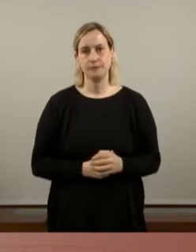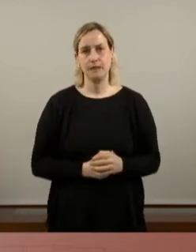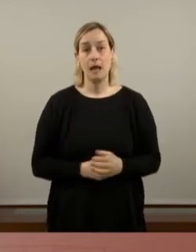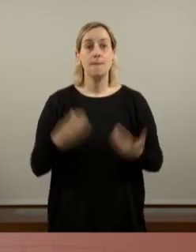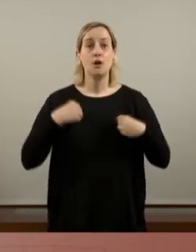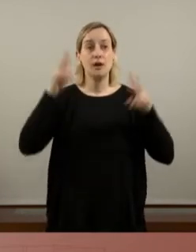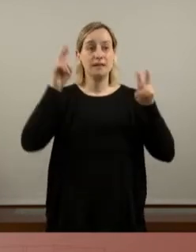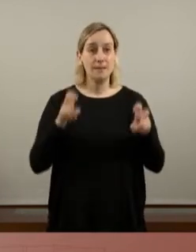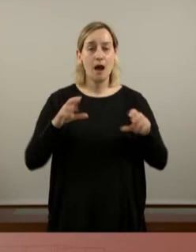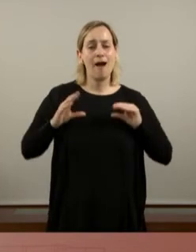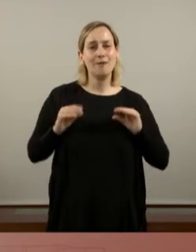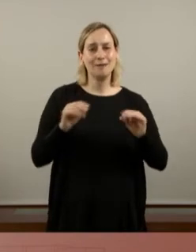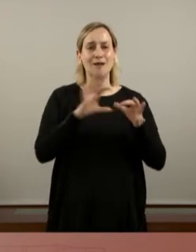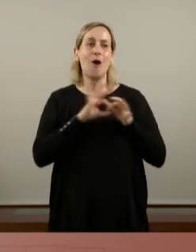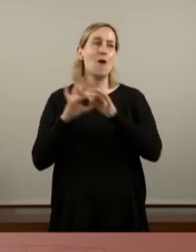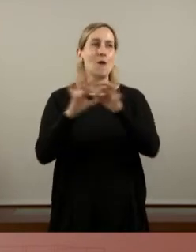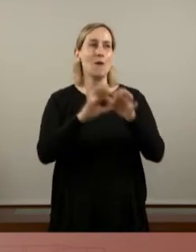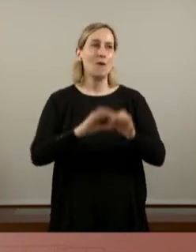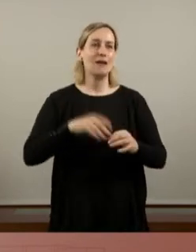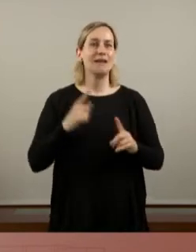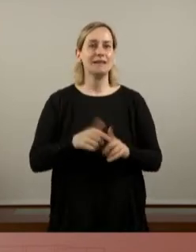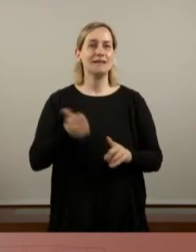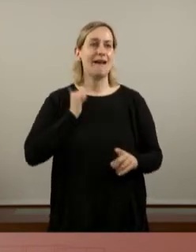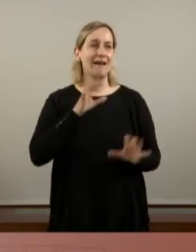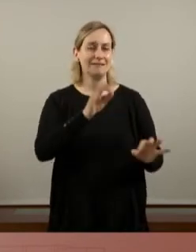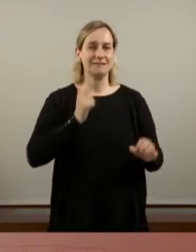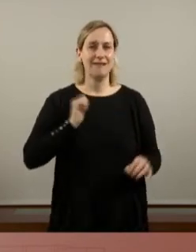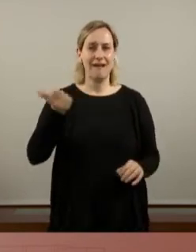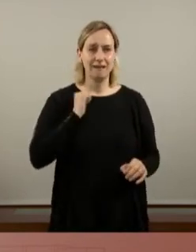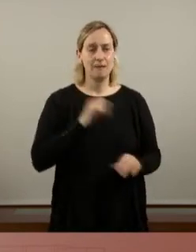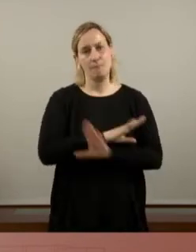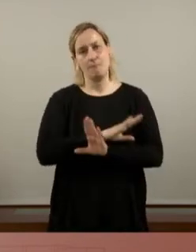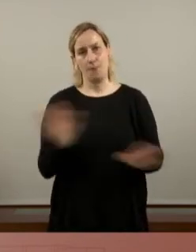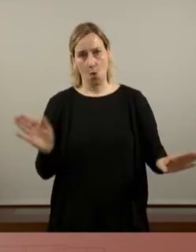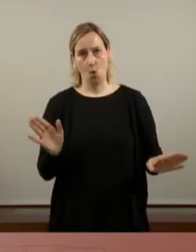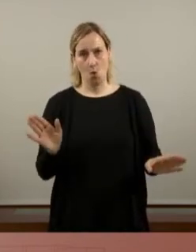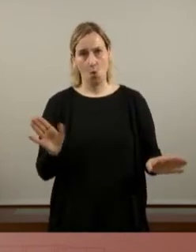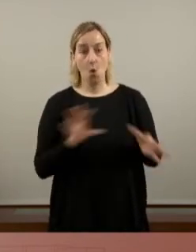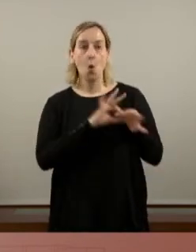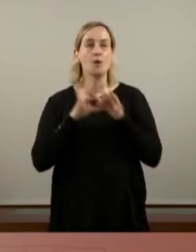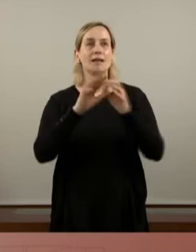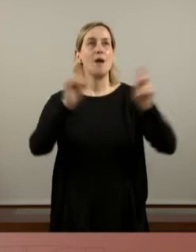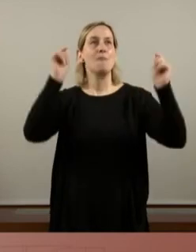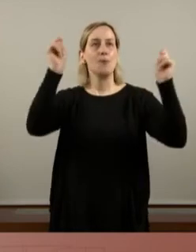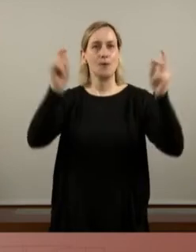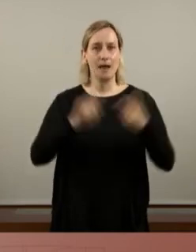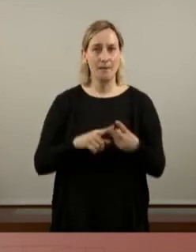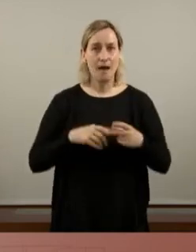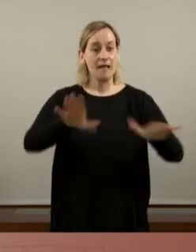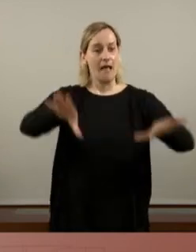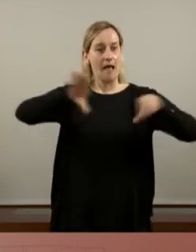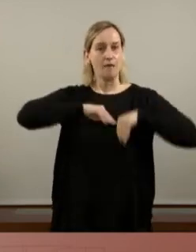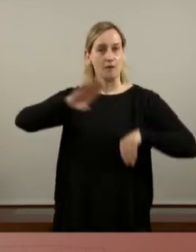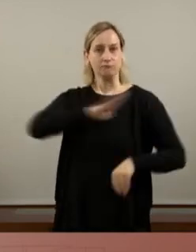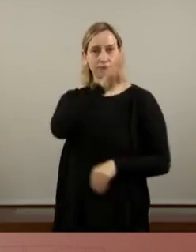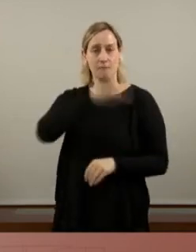ha prou d'utilitzar la unitat com a arma llençívola. La unitat no és una proclama ni se la pot adjudicar cap